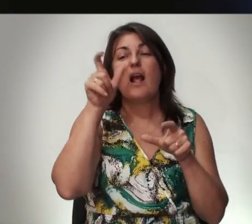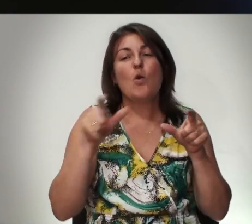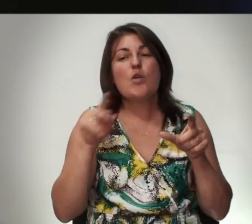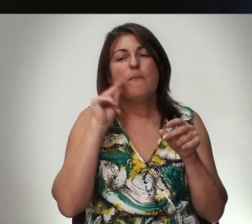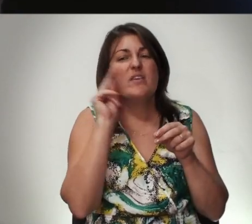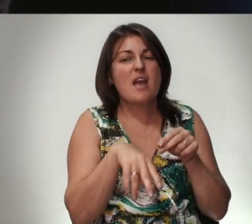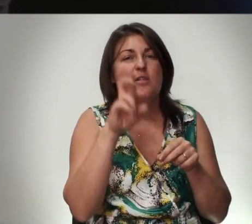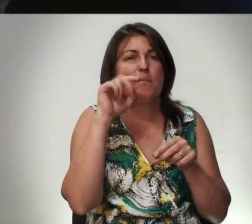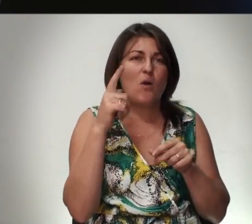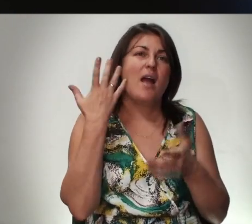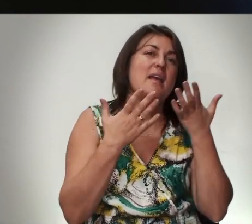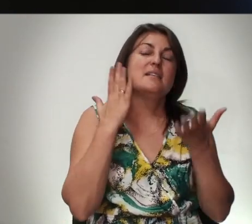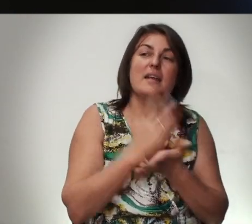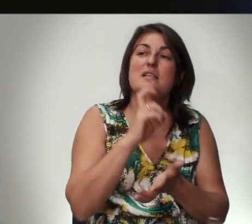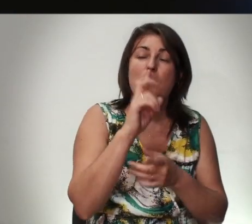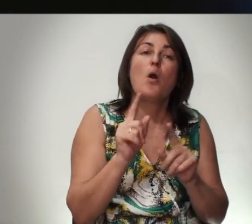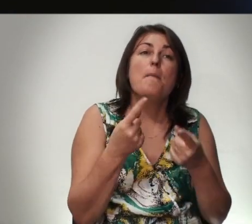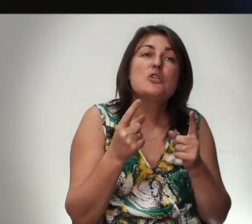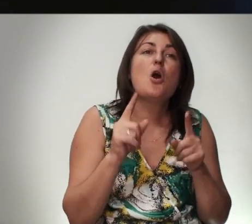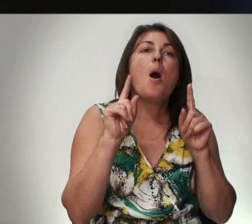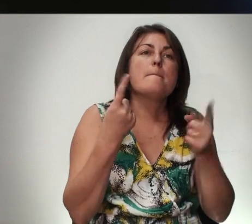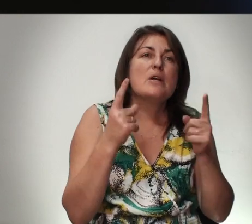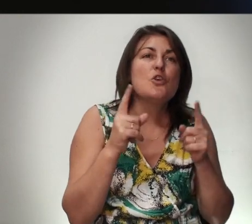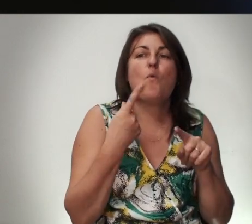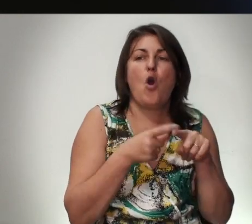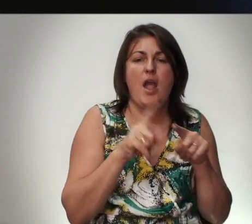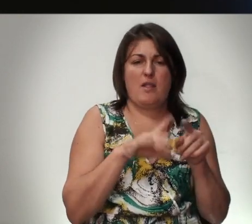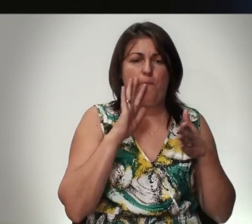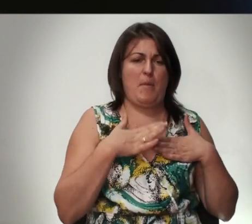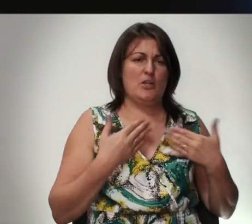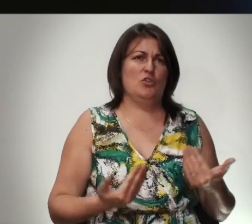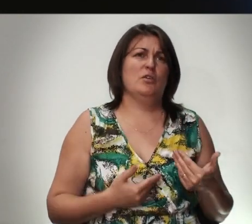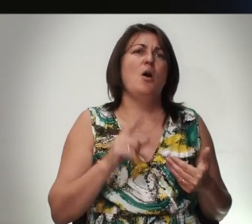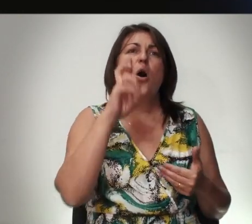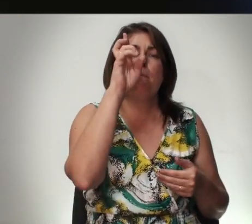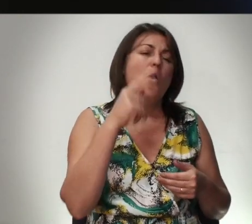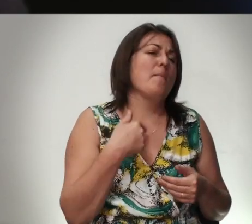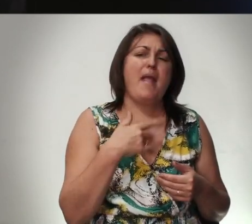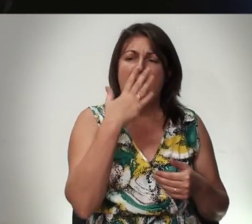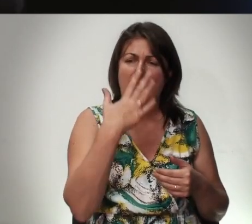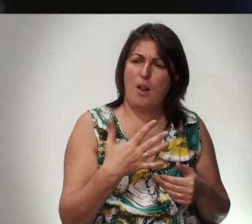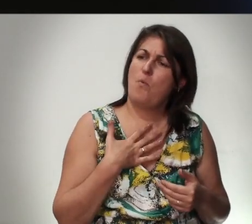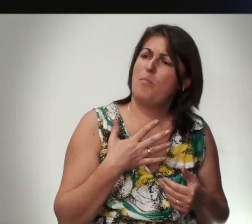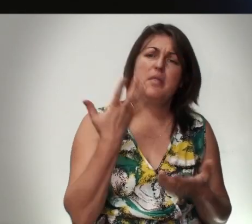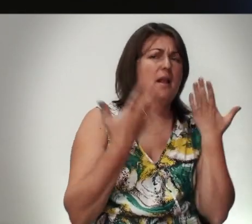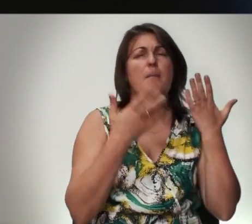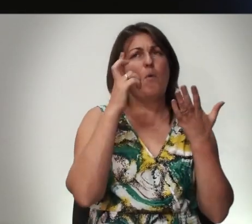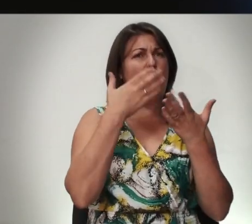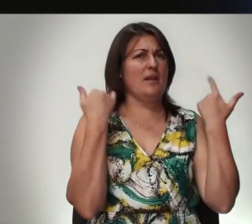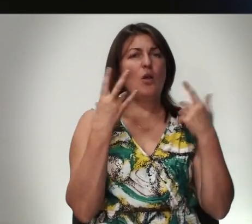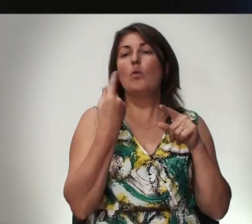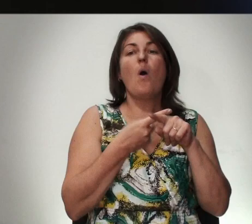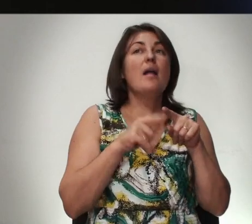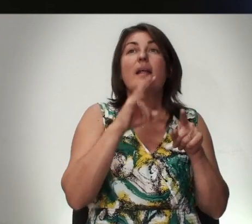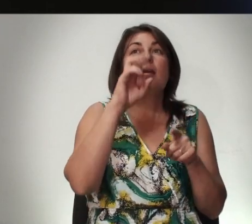Обвиняют Бога Если Есть Бог Почему Почему Это В моей Жизни Бог Меня Не Любит Или Нет Бога Но